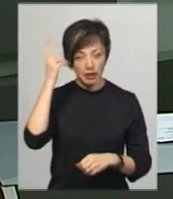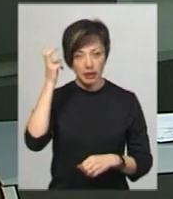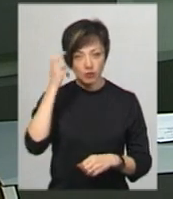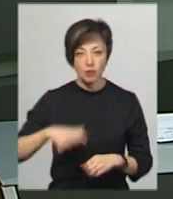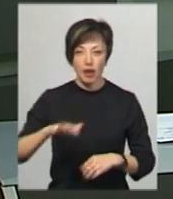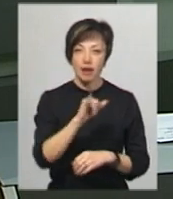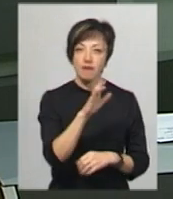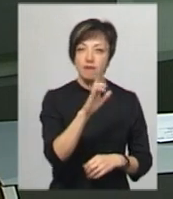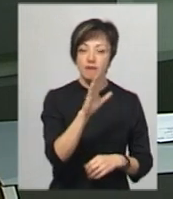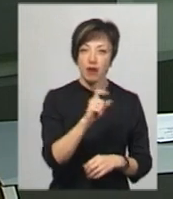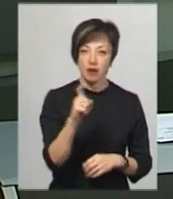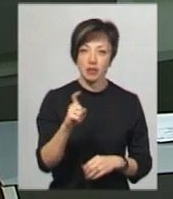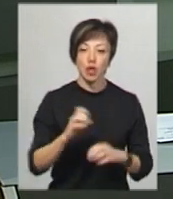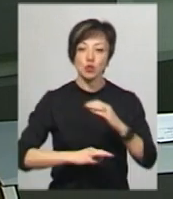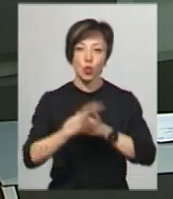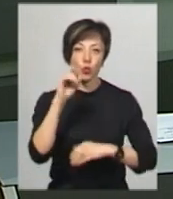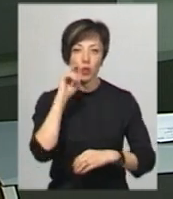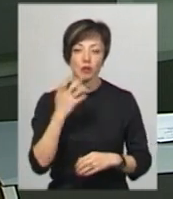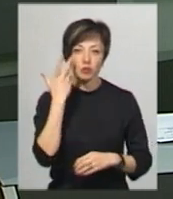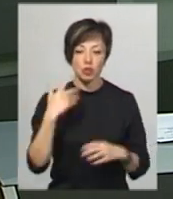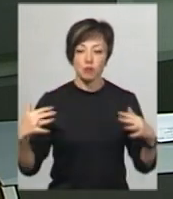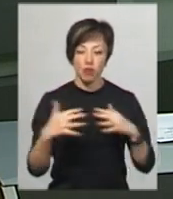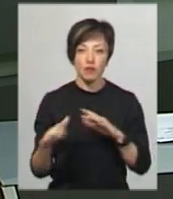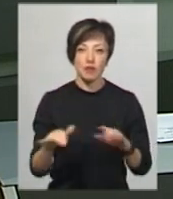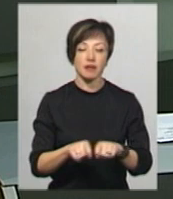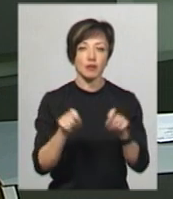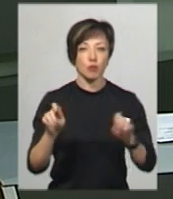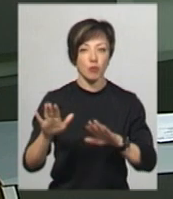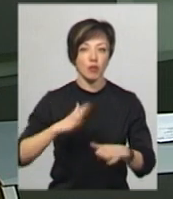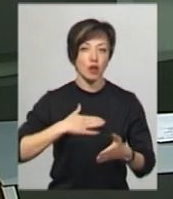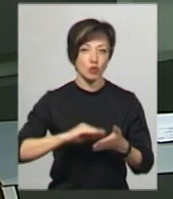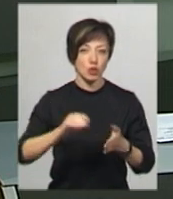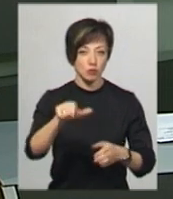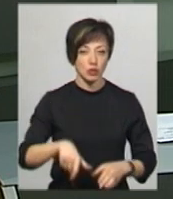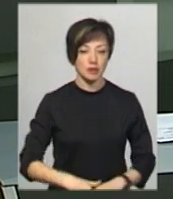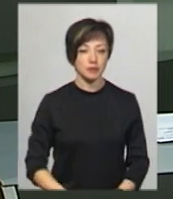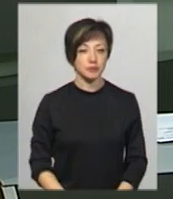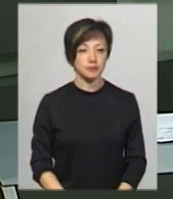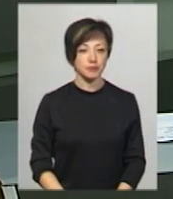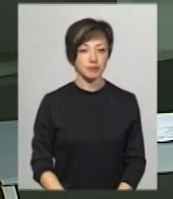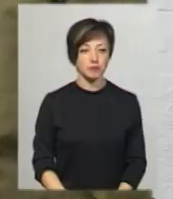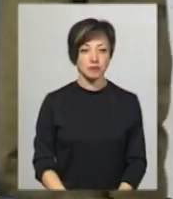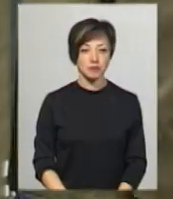Дмитро Івах – на сході країни під час бойових дій. На відкритті побував наш кореспондент Андрій Гуменний.